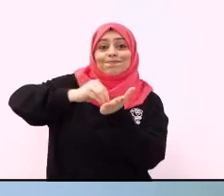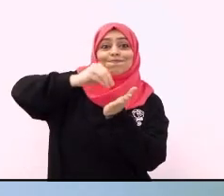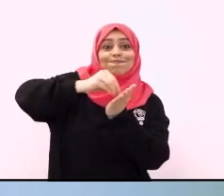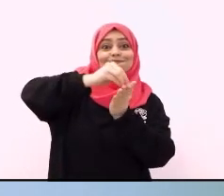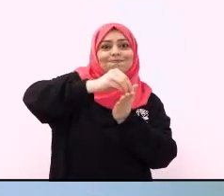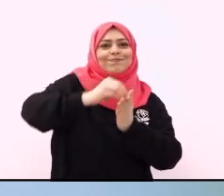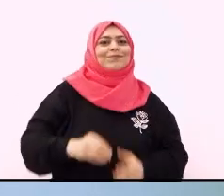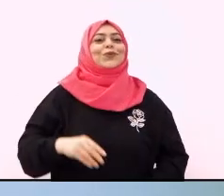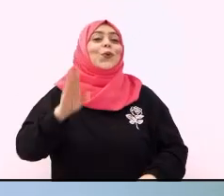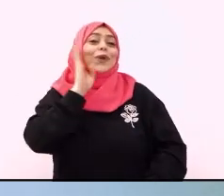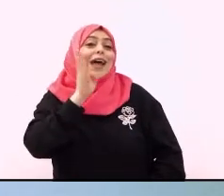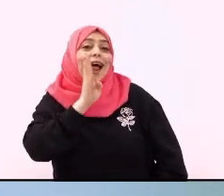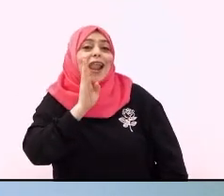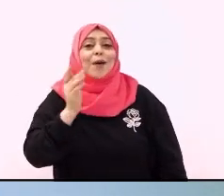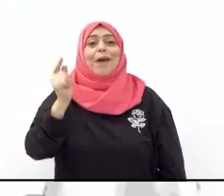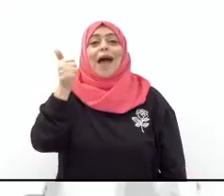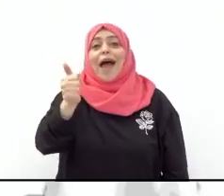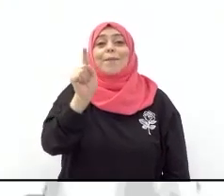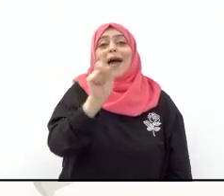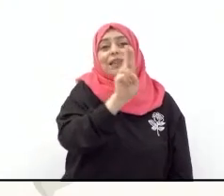يتعلم الحروف الهجائية